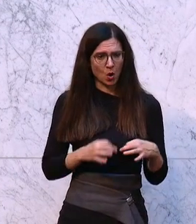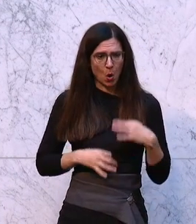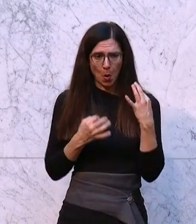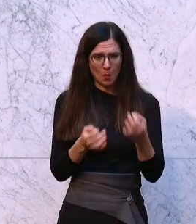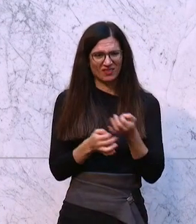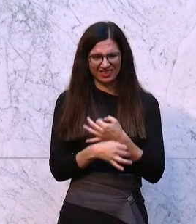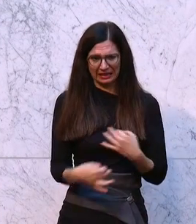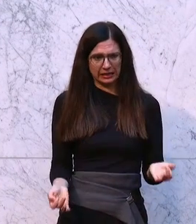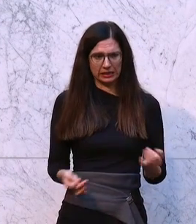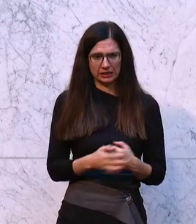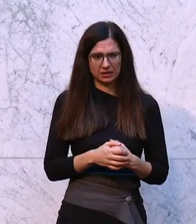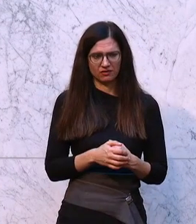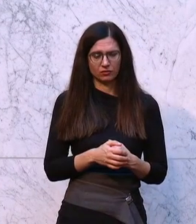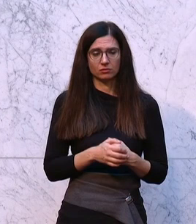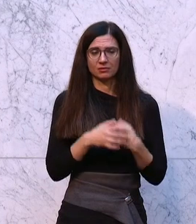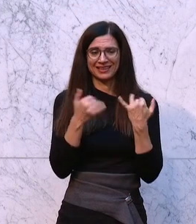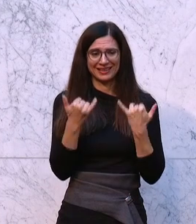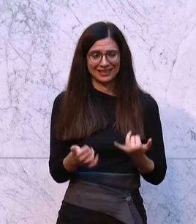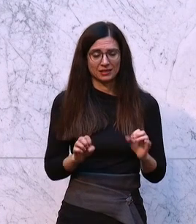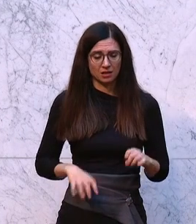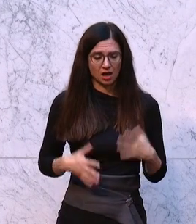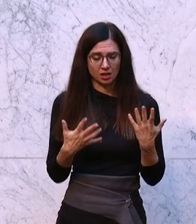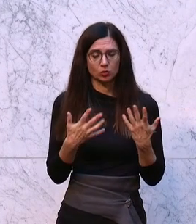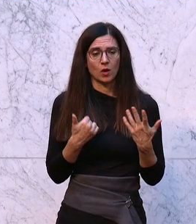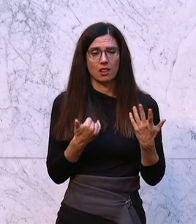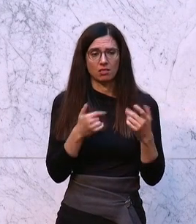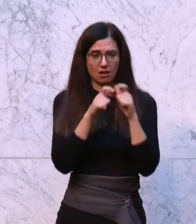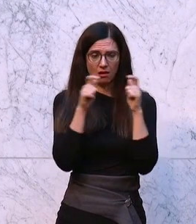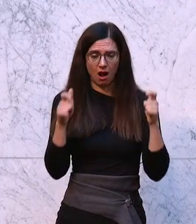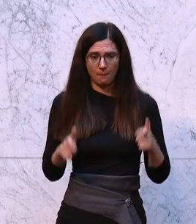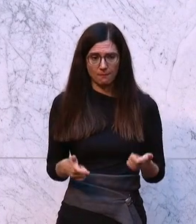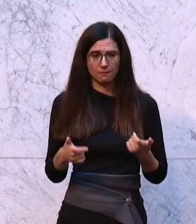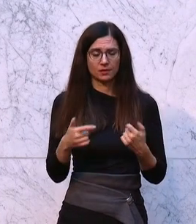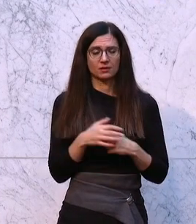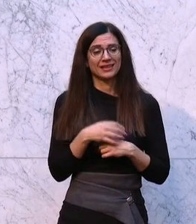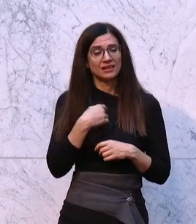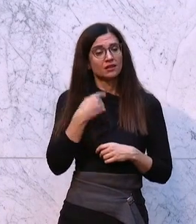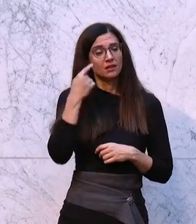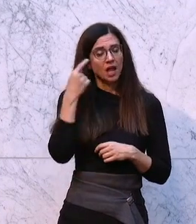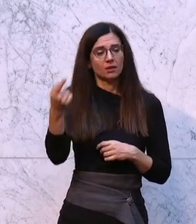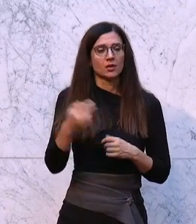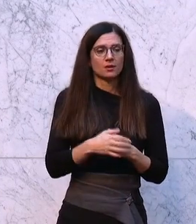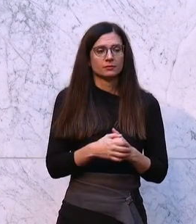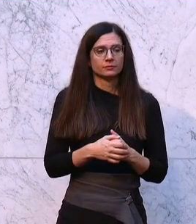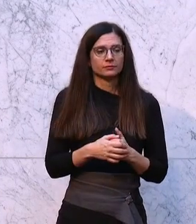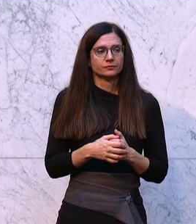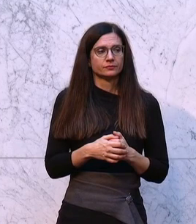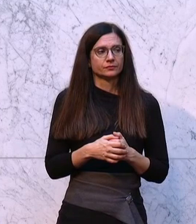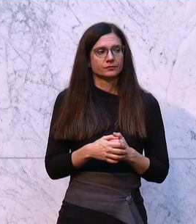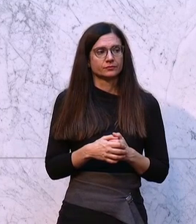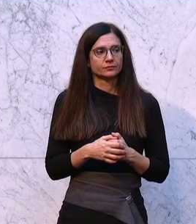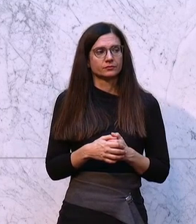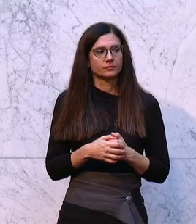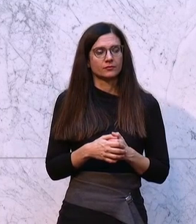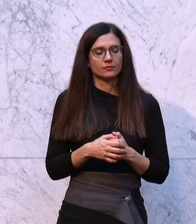nichts davon. Und gerade jetzt auch im aktuellen Kontext, denke ich, da darf sich nicht